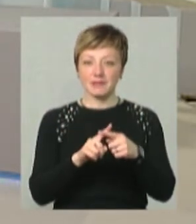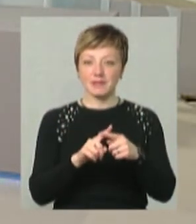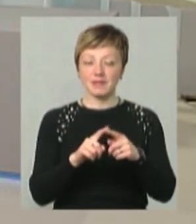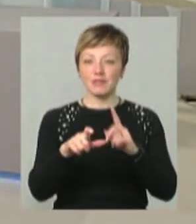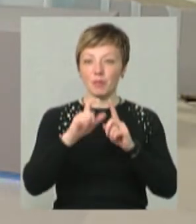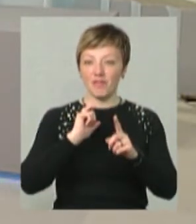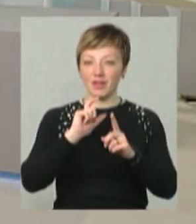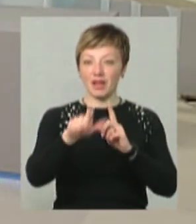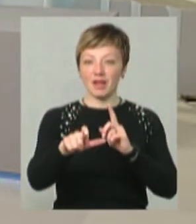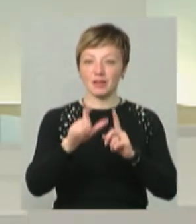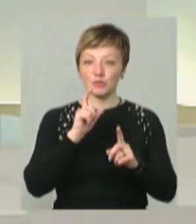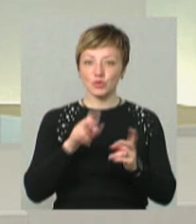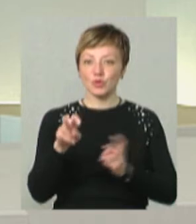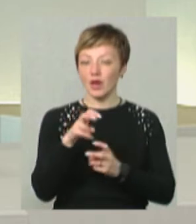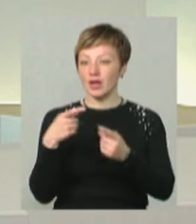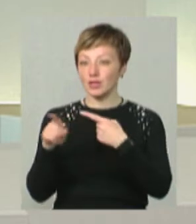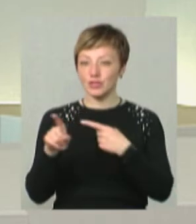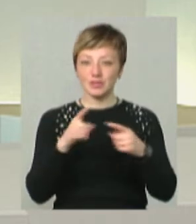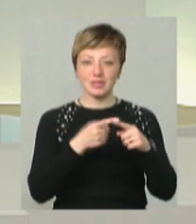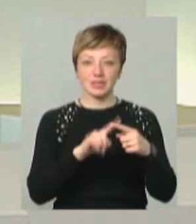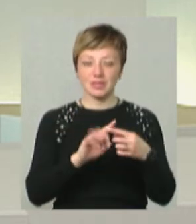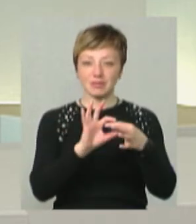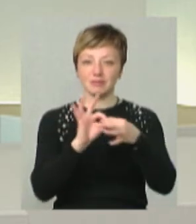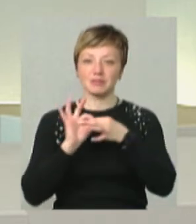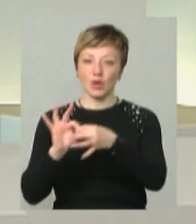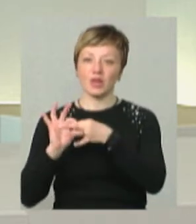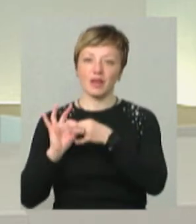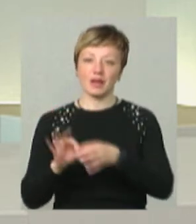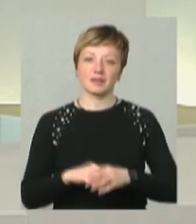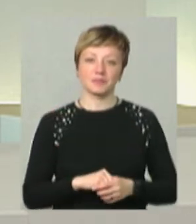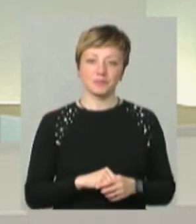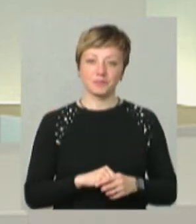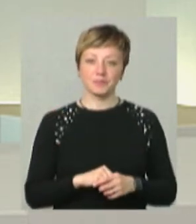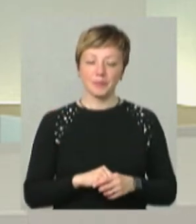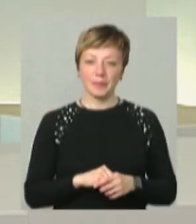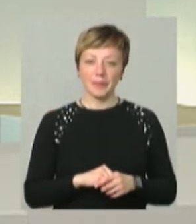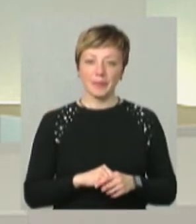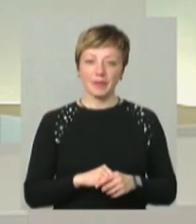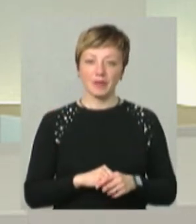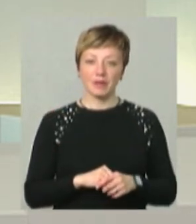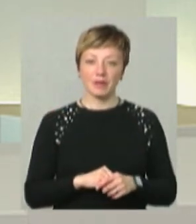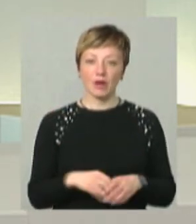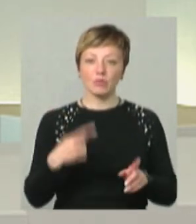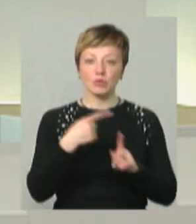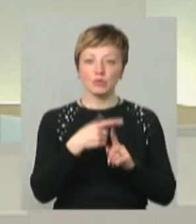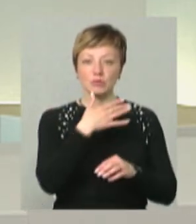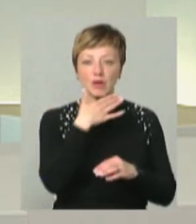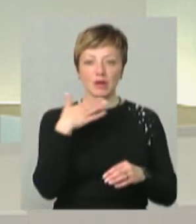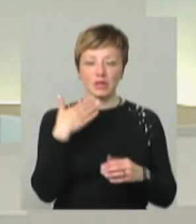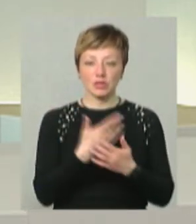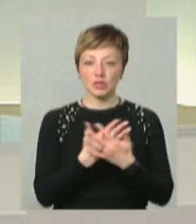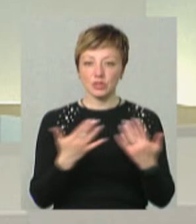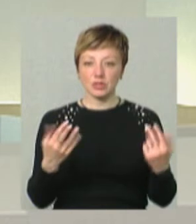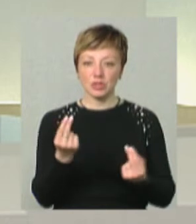мені відповідаєте, а потім шукаєте інших і це теж якийсь контакт, це теж якась взаємодія. Плюс багато інших